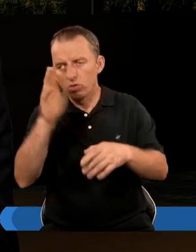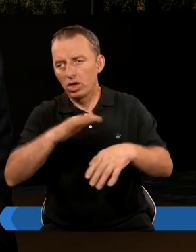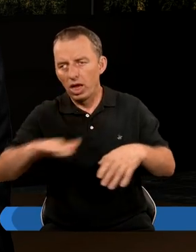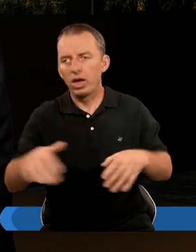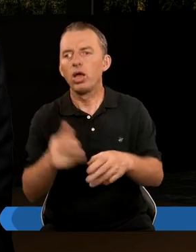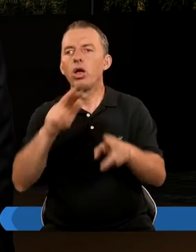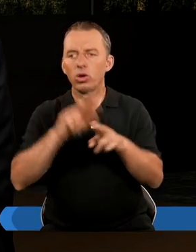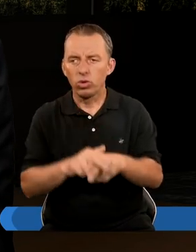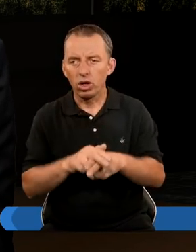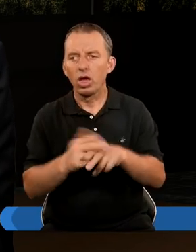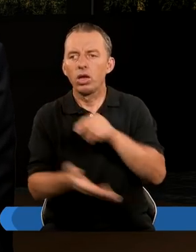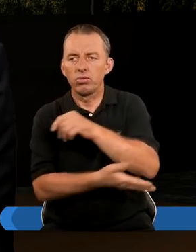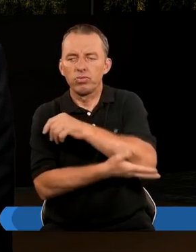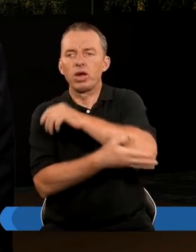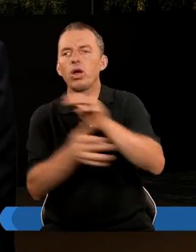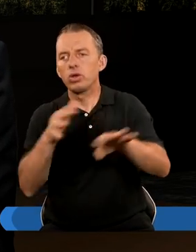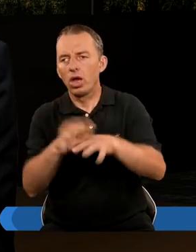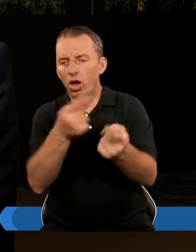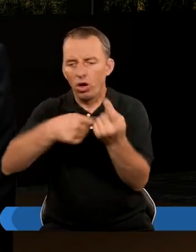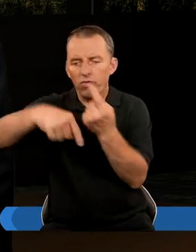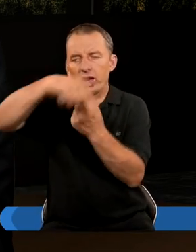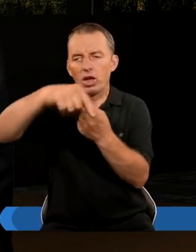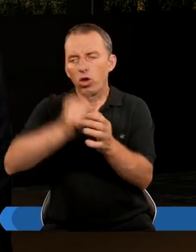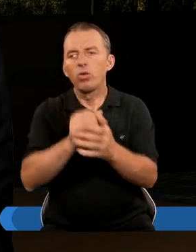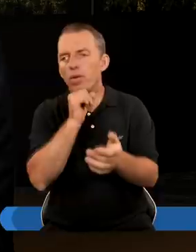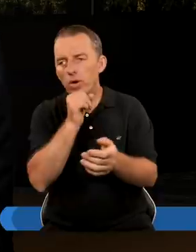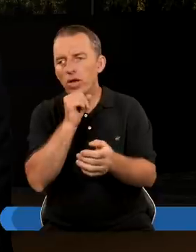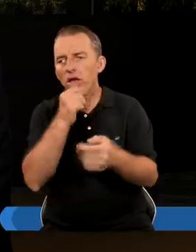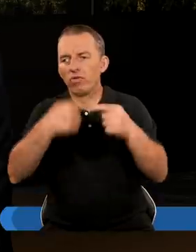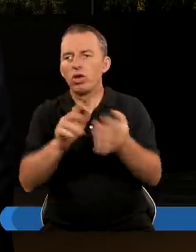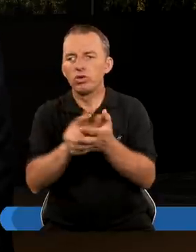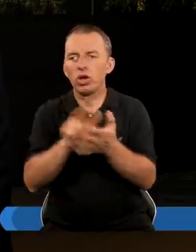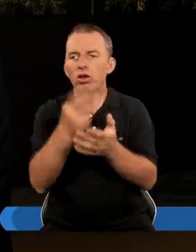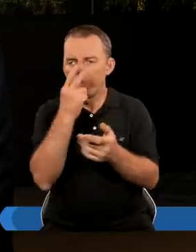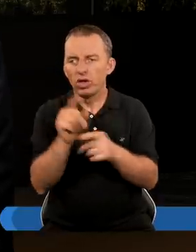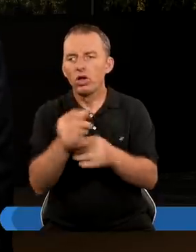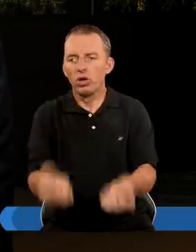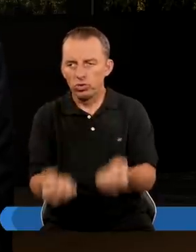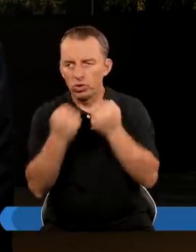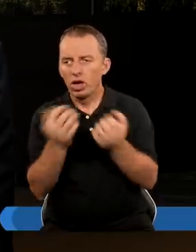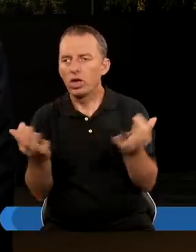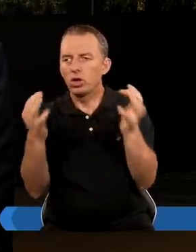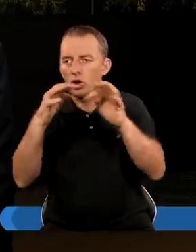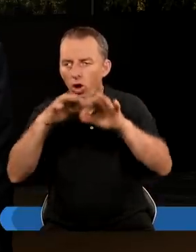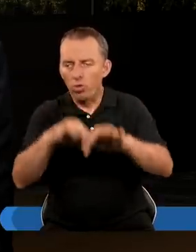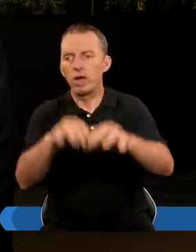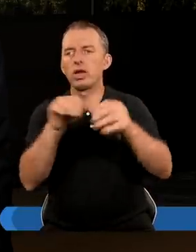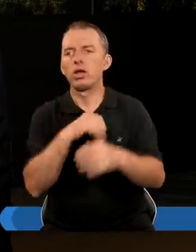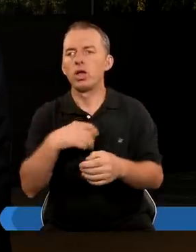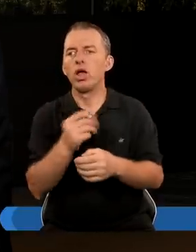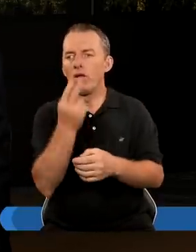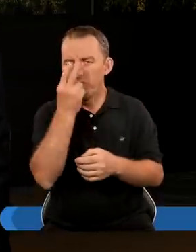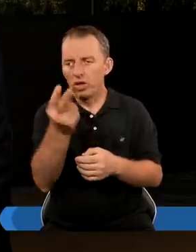ludy Narody Które wspierały Ten system Odwracają się Od Babilonu I w wersecie XIII Widzimy te siły Które jednak Ich